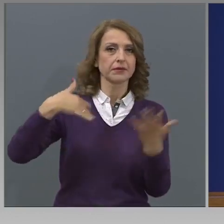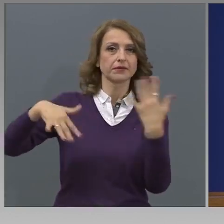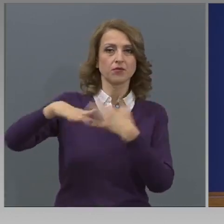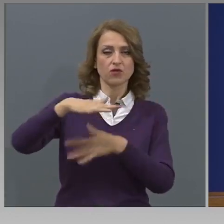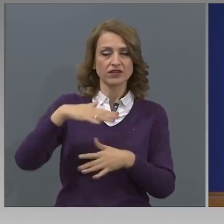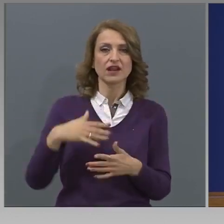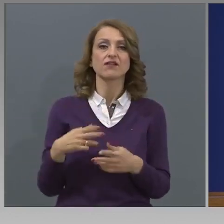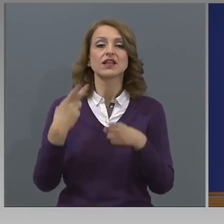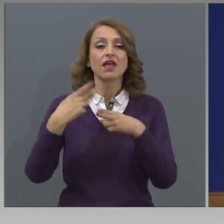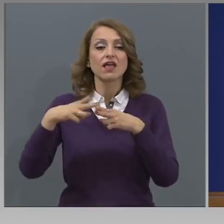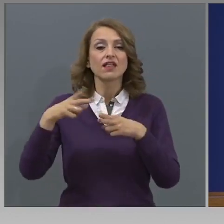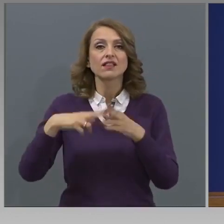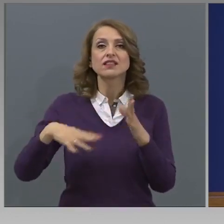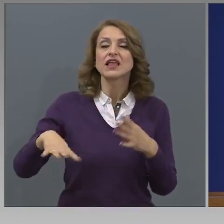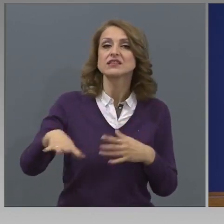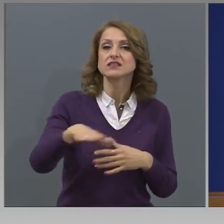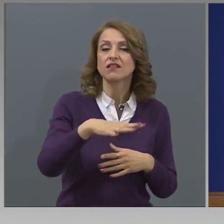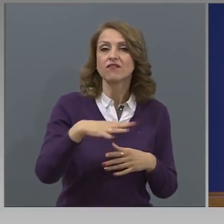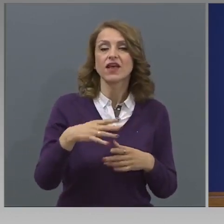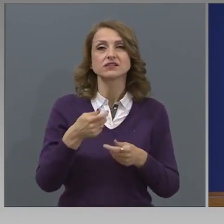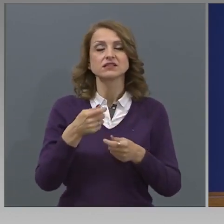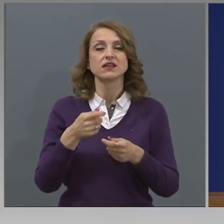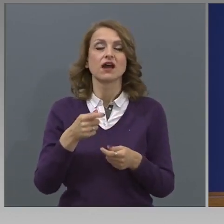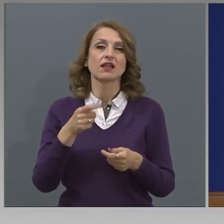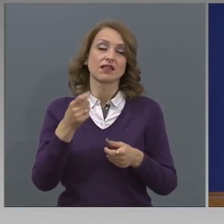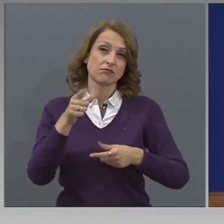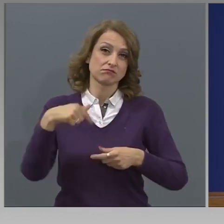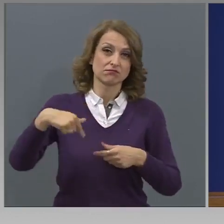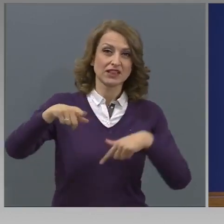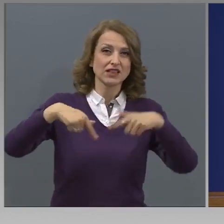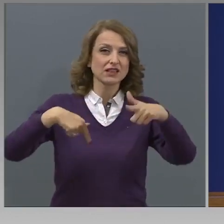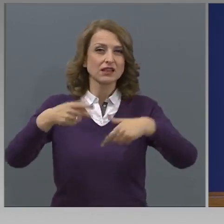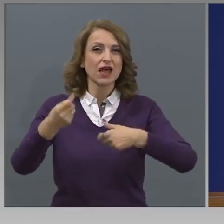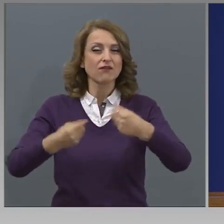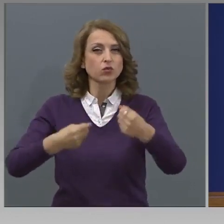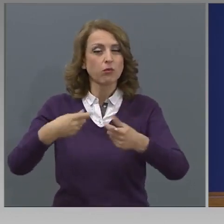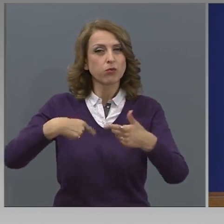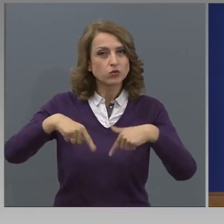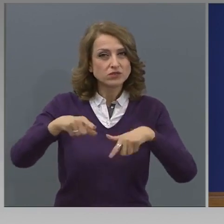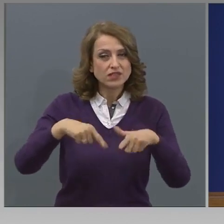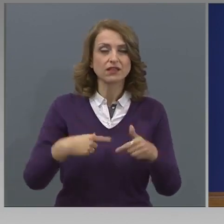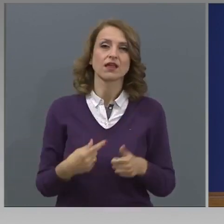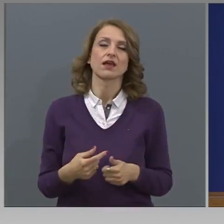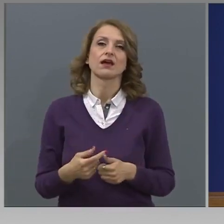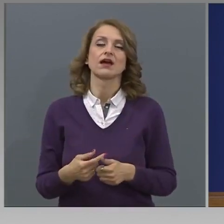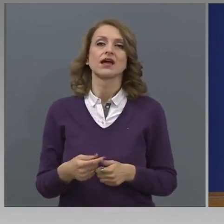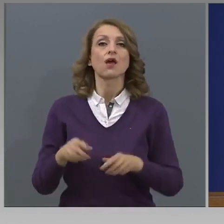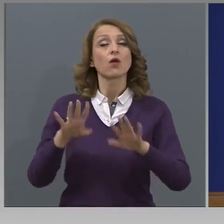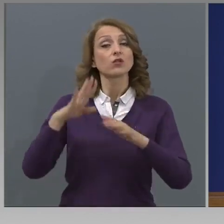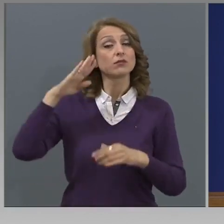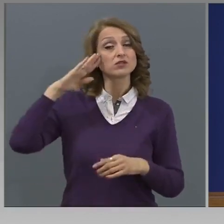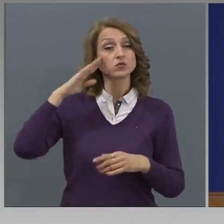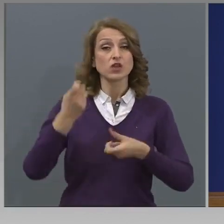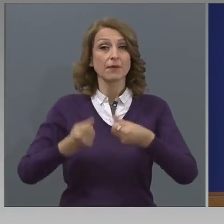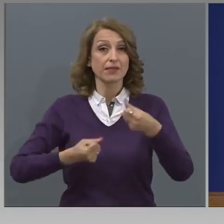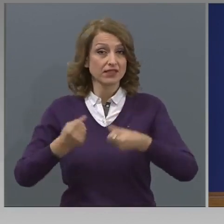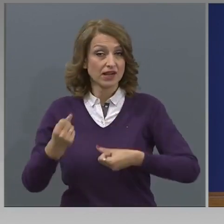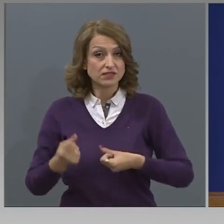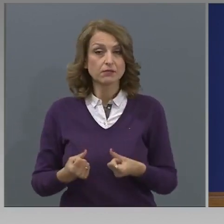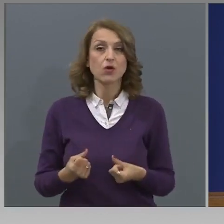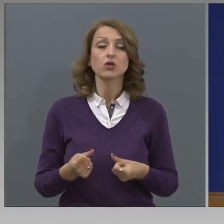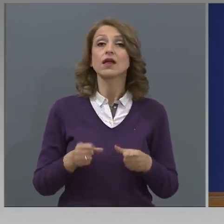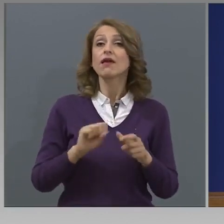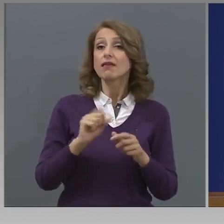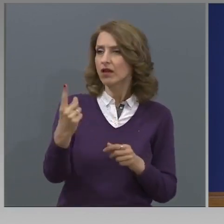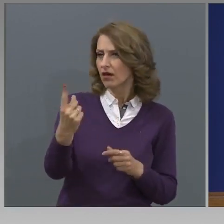дезинфекция и проветряване на превозните средства след всеки курс при използване на служебен транспорт, както и временно отстраняване от